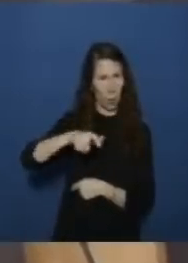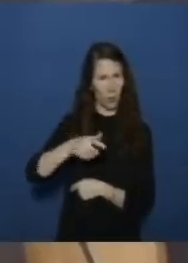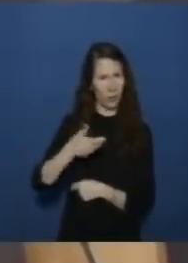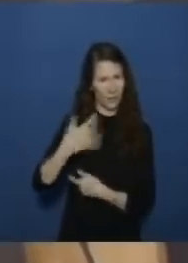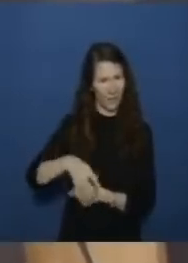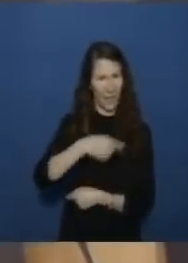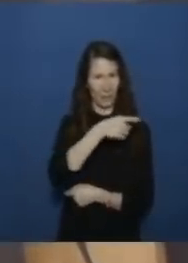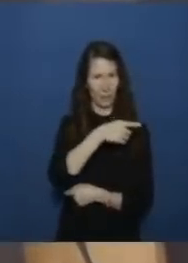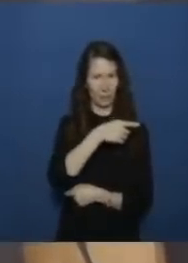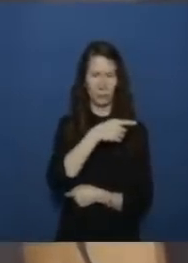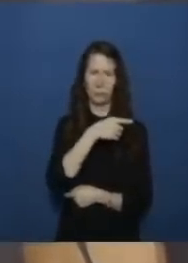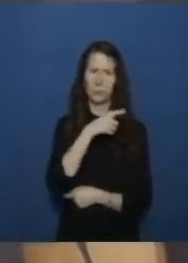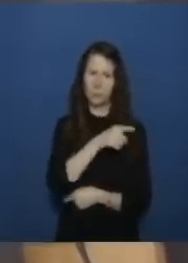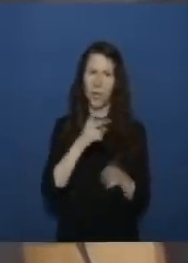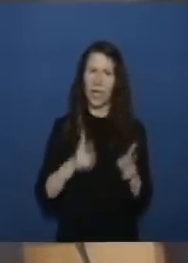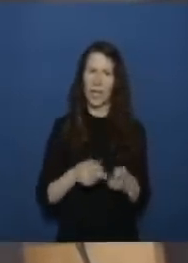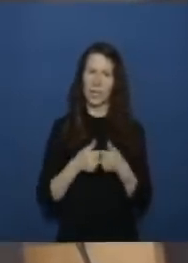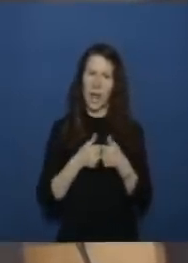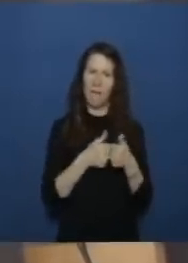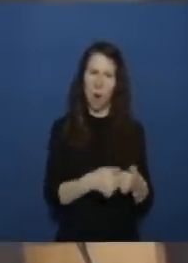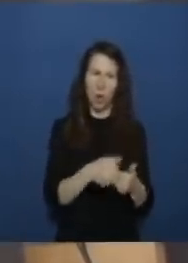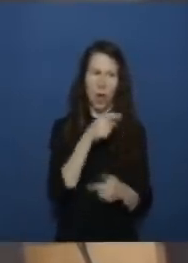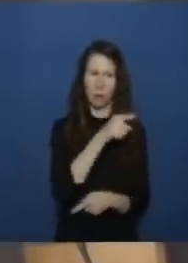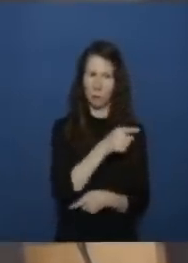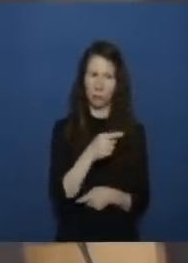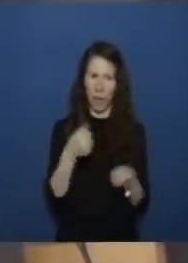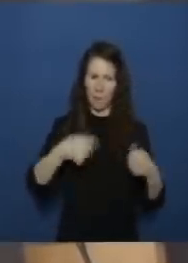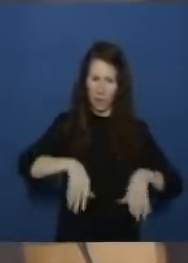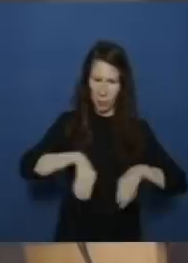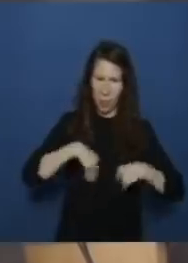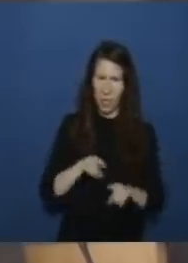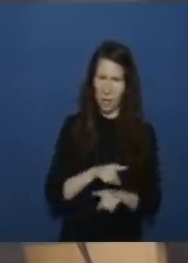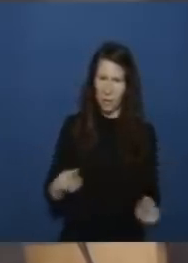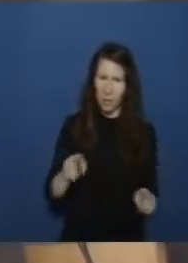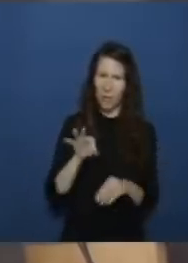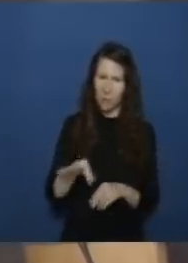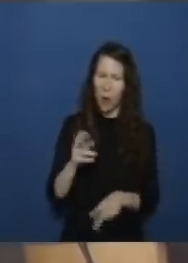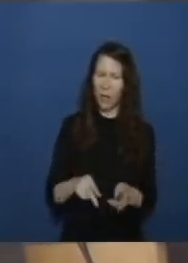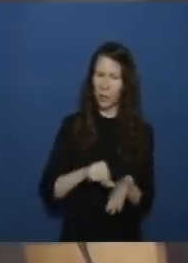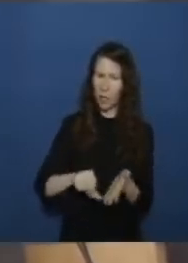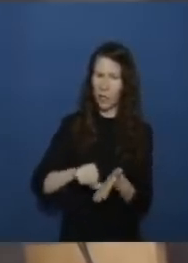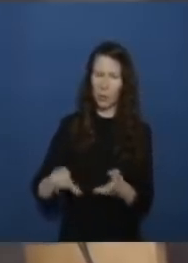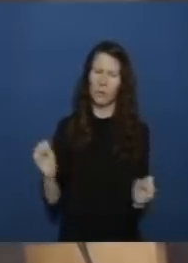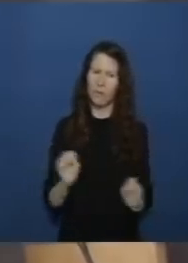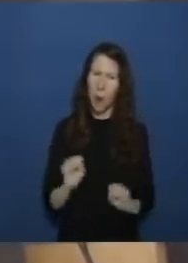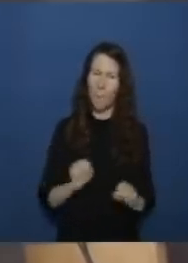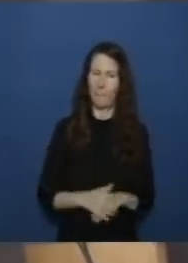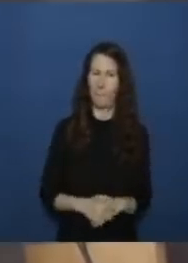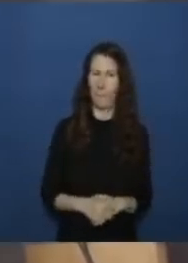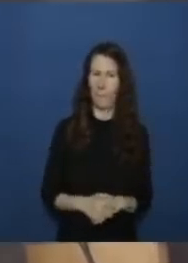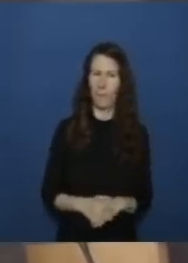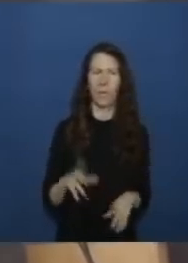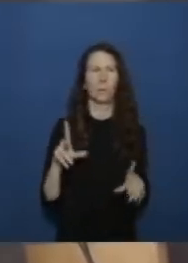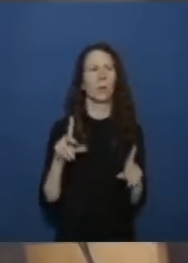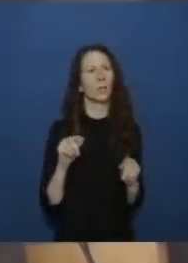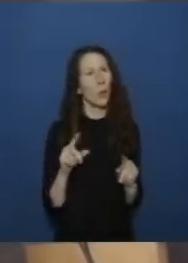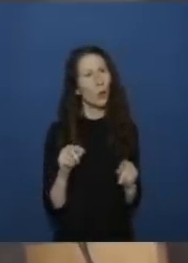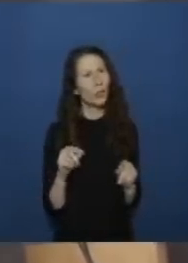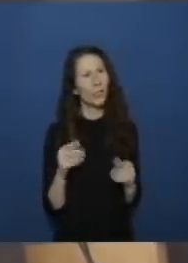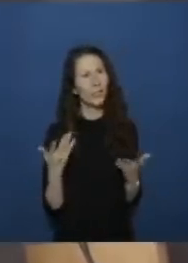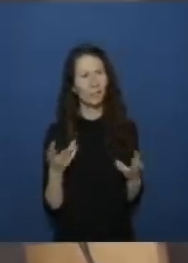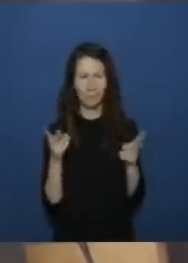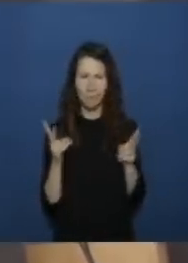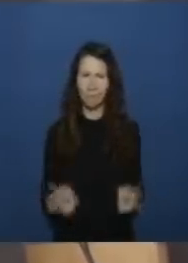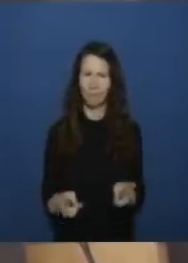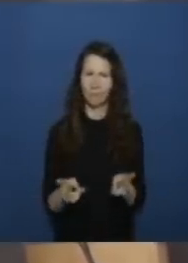in der verpflichtung rechtliche auf rechtlicher ebene letztlich handelt sich dann um die frage der